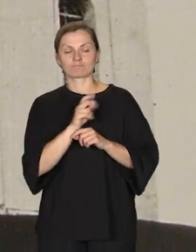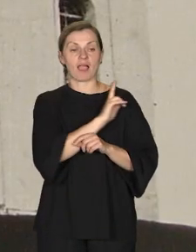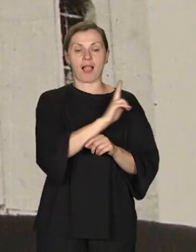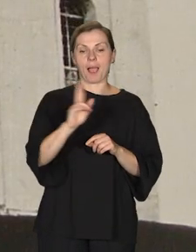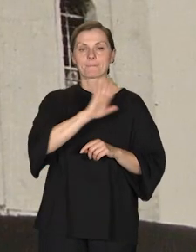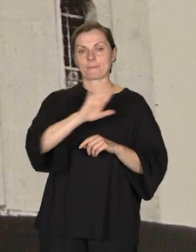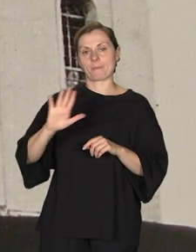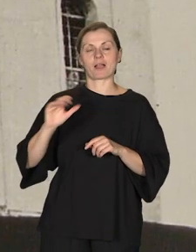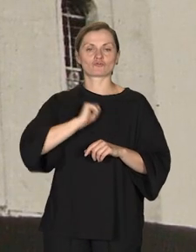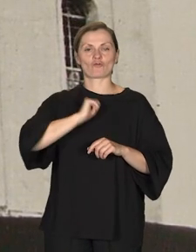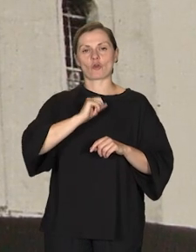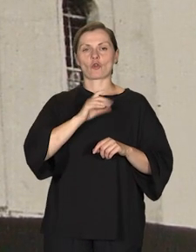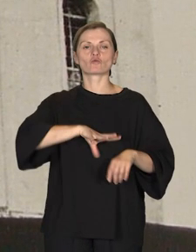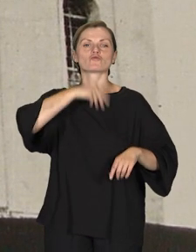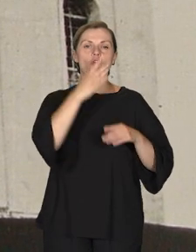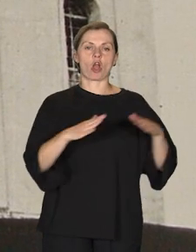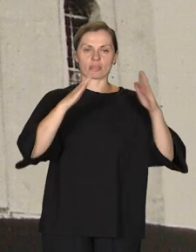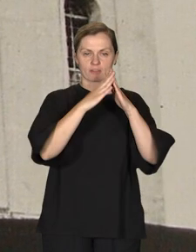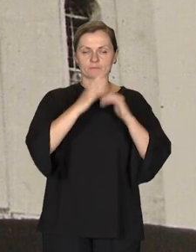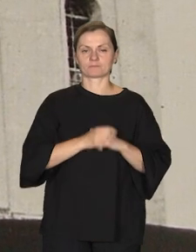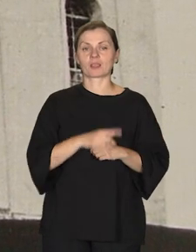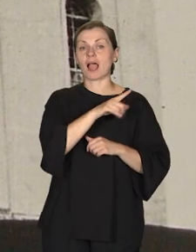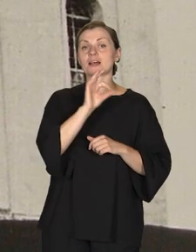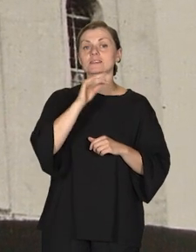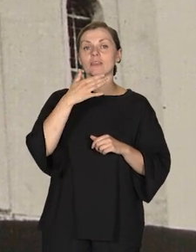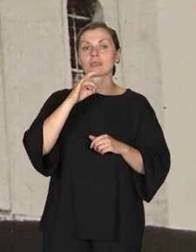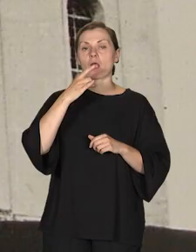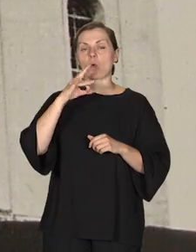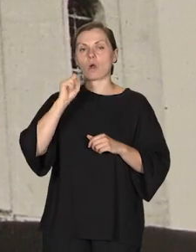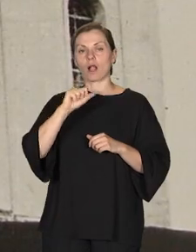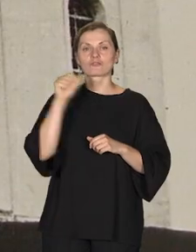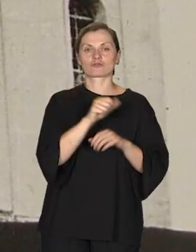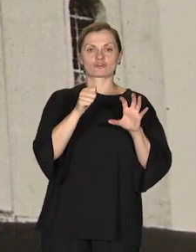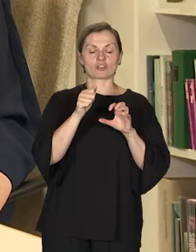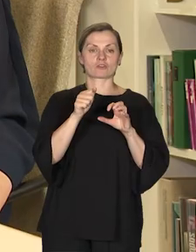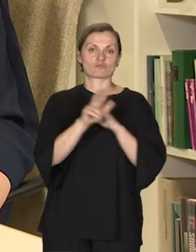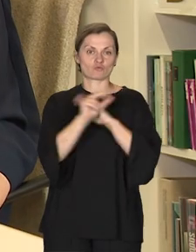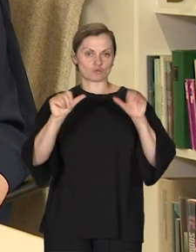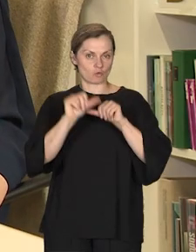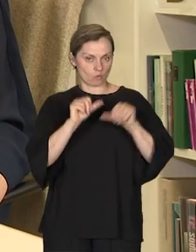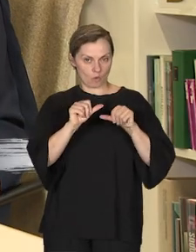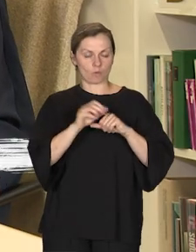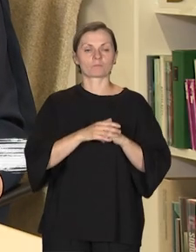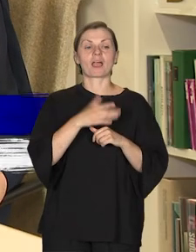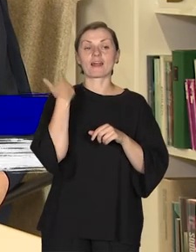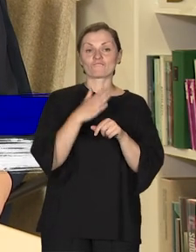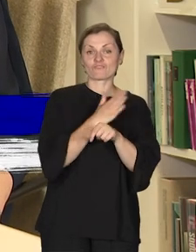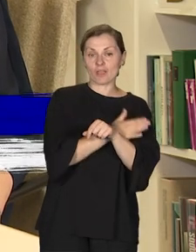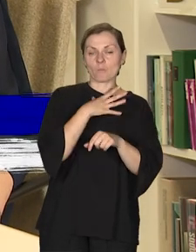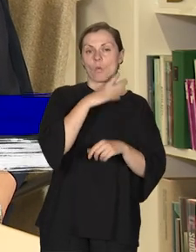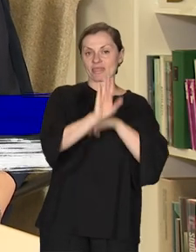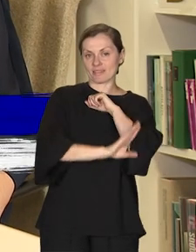każdy ma swoją świątynię. Synagoga z roku 1686. Wcześniej była tutaj na tym miejscu